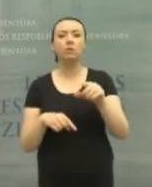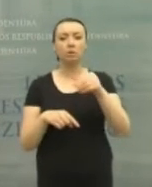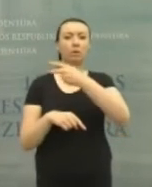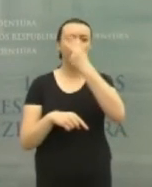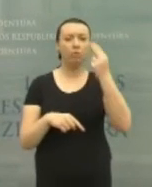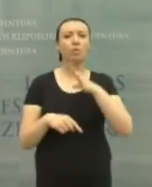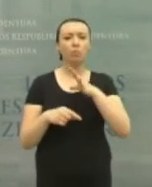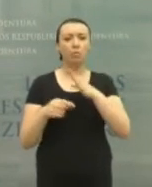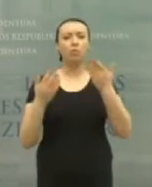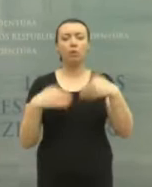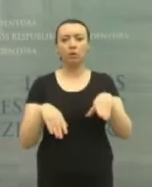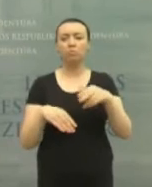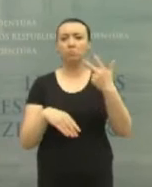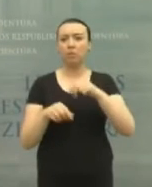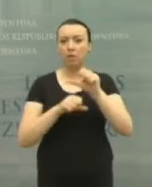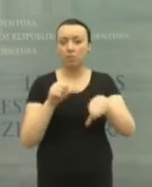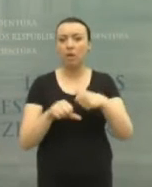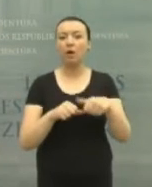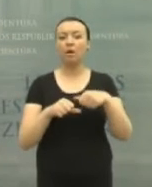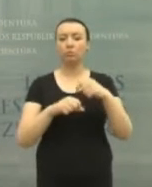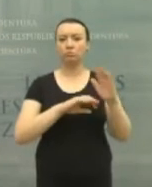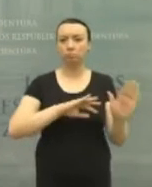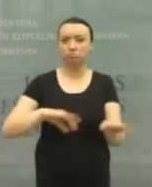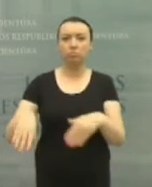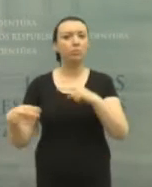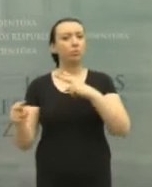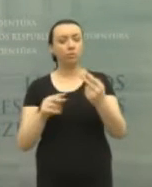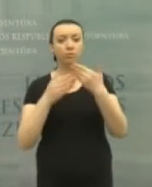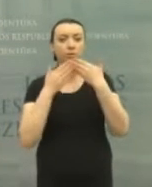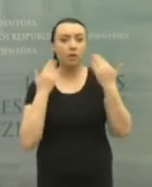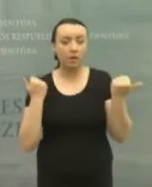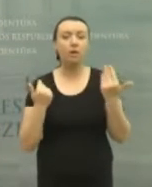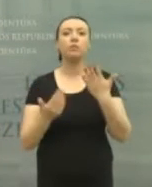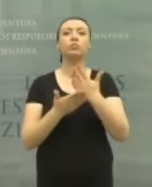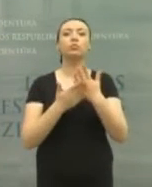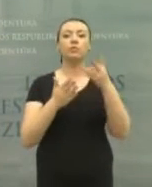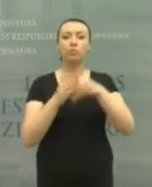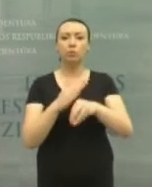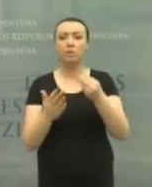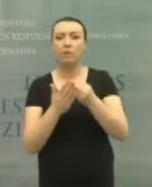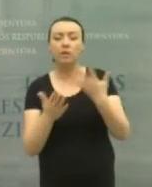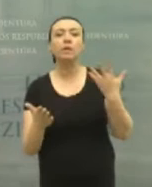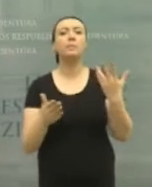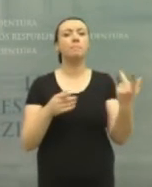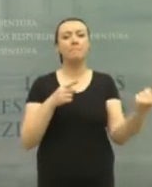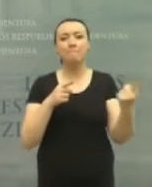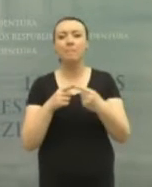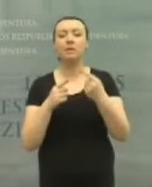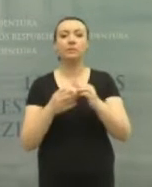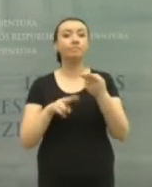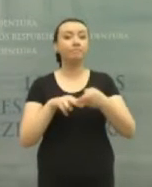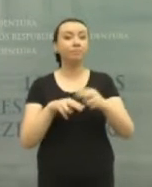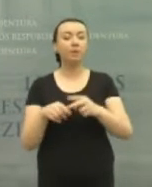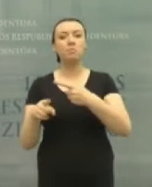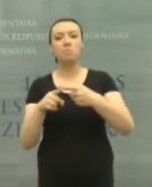formuojami pastaruosius 30 metų ir jie yra nekintami, jie yra pagristi principais ir vertybėmis. Ir dėl